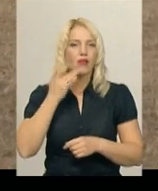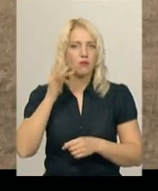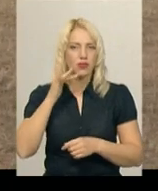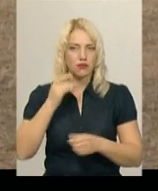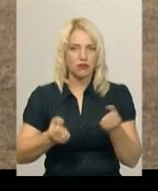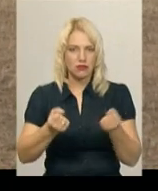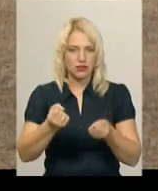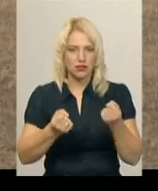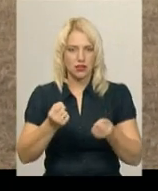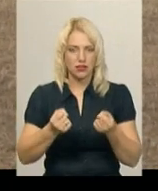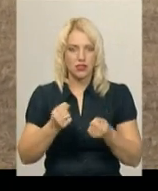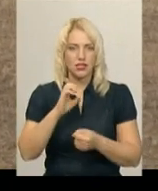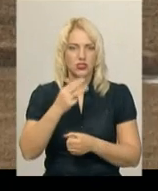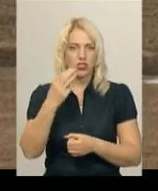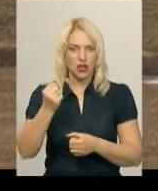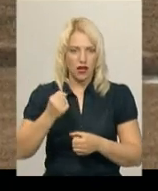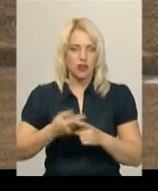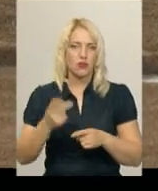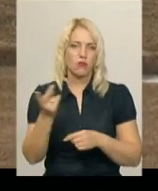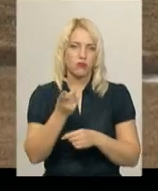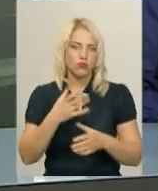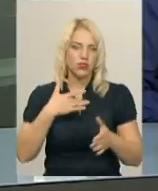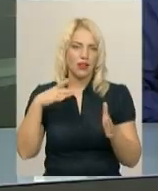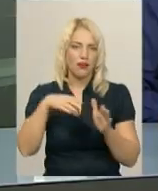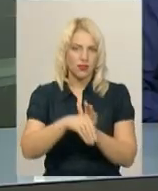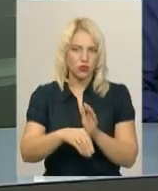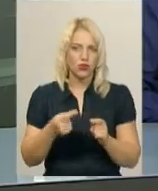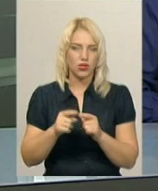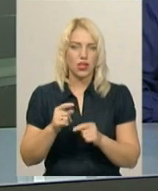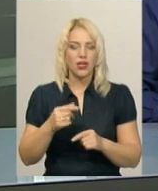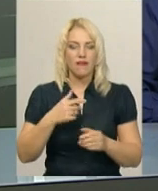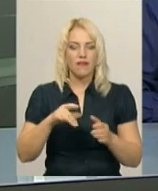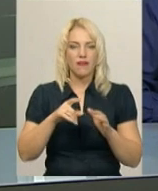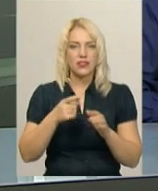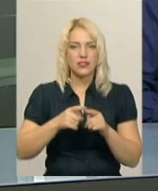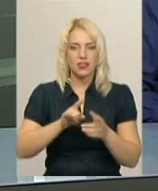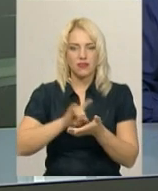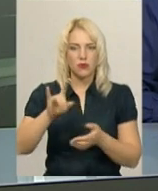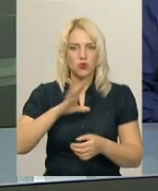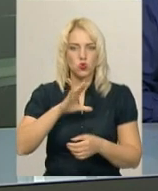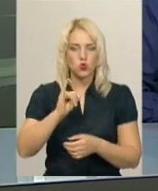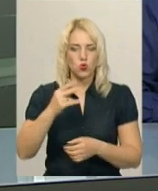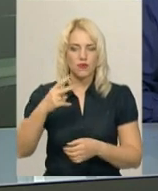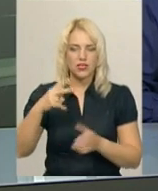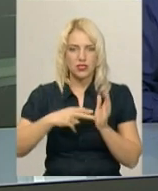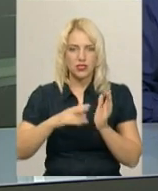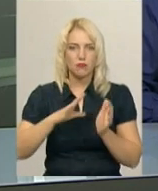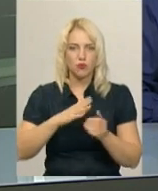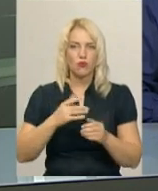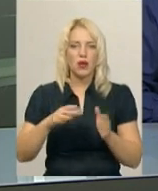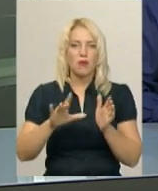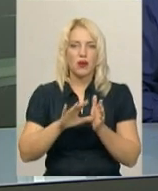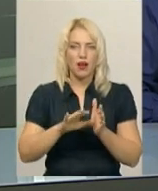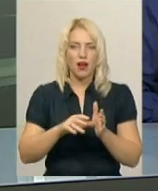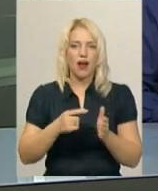Каліфорнія США. Обоє загинули. Винищувач Су-27 належав 831 бригаді тактичної